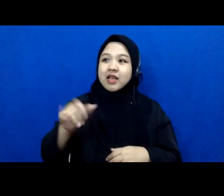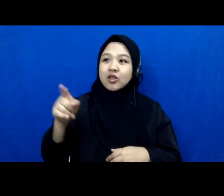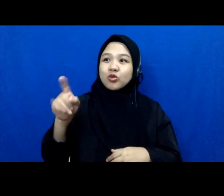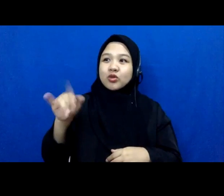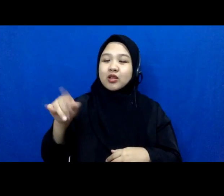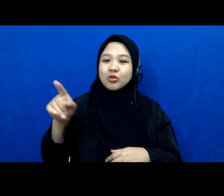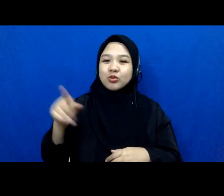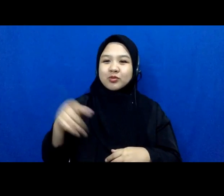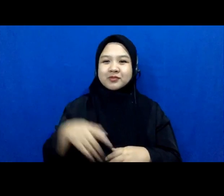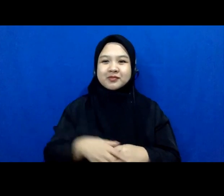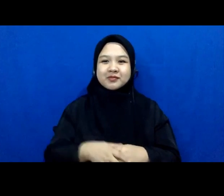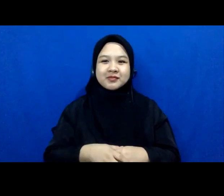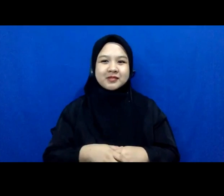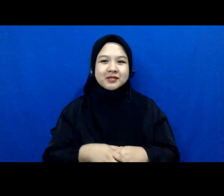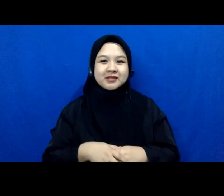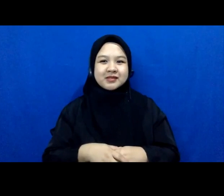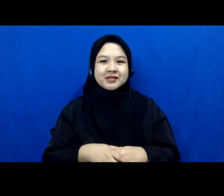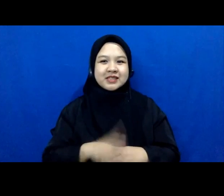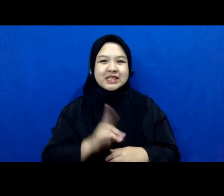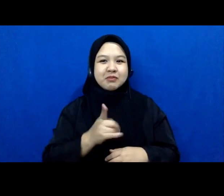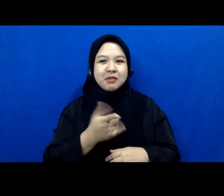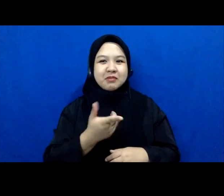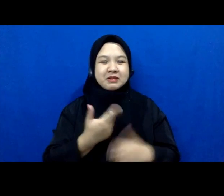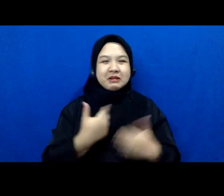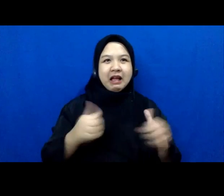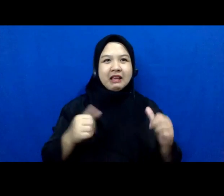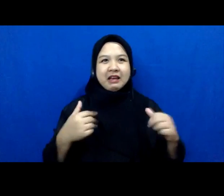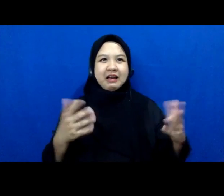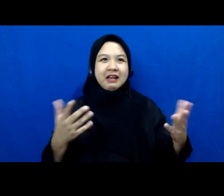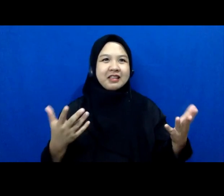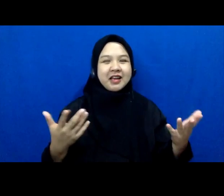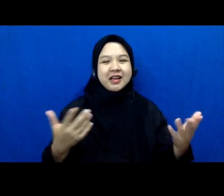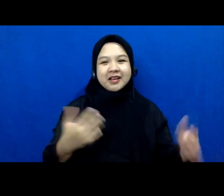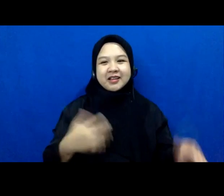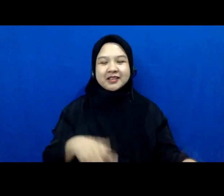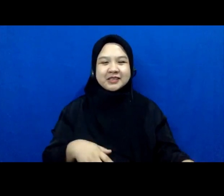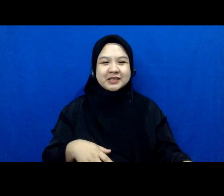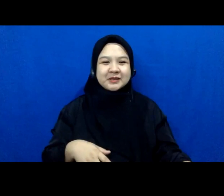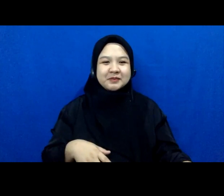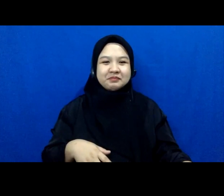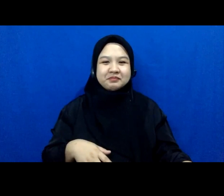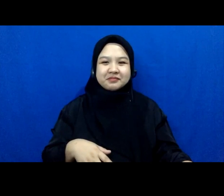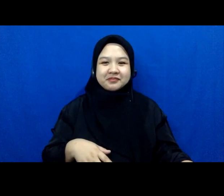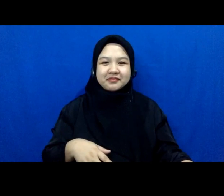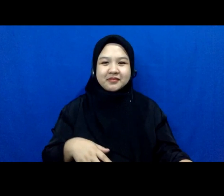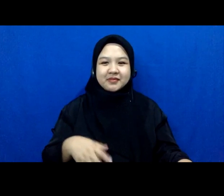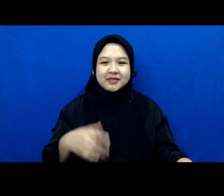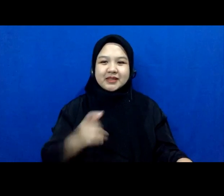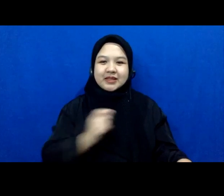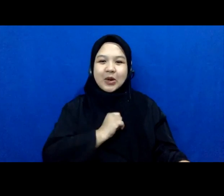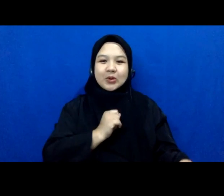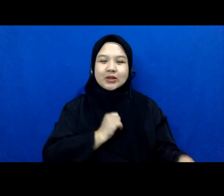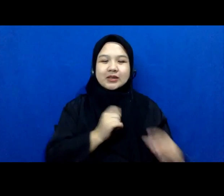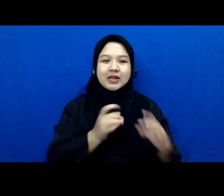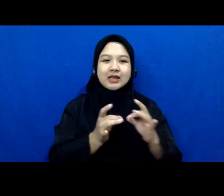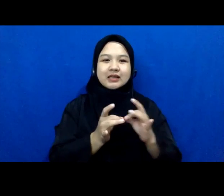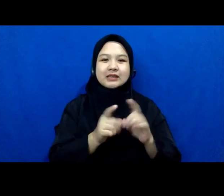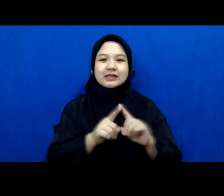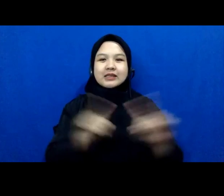dia takutnya terlalu gaya-gaya terlalu jauh dari ini ya hukum gitu ya